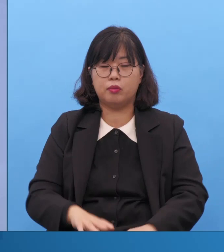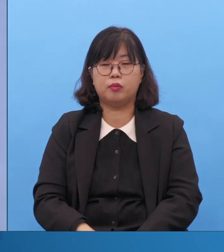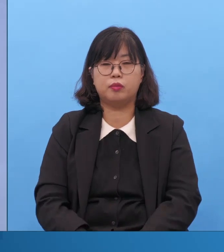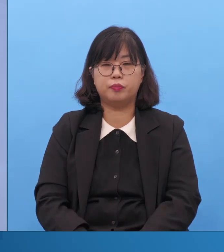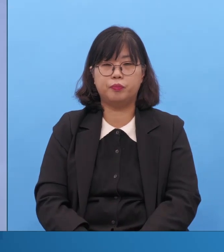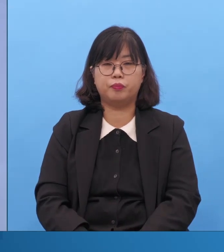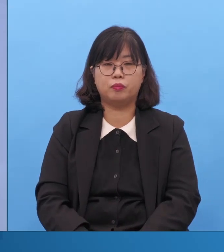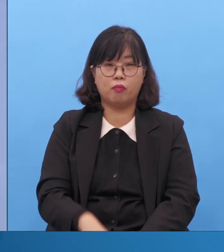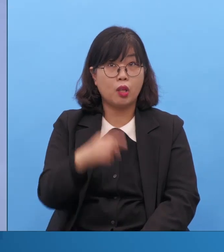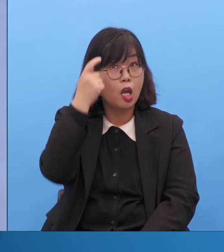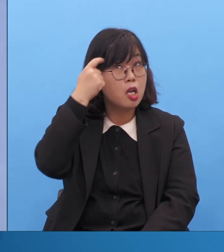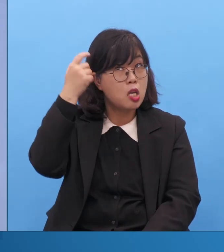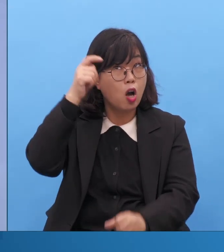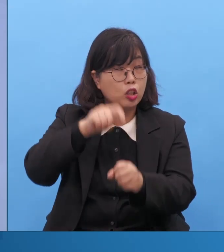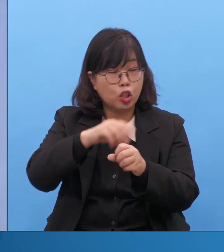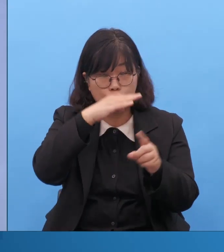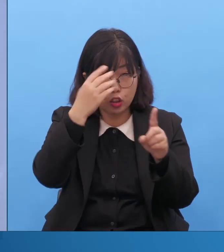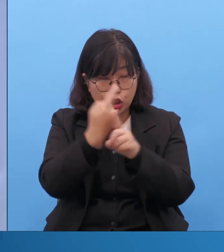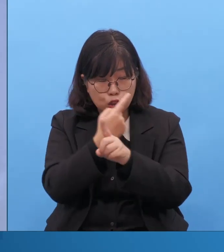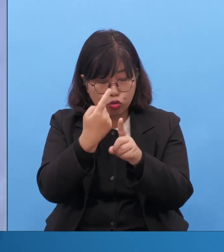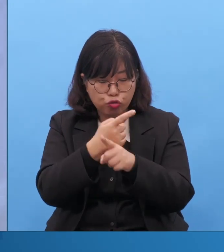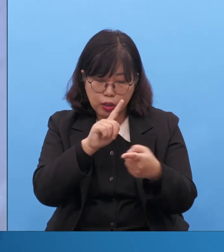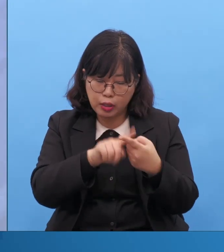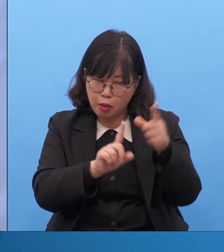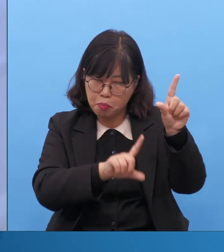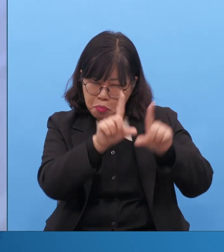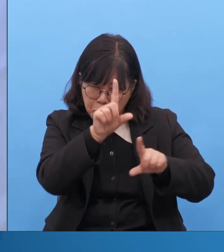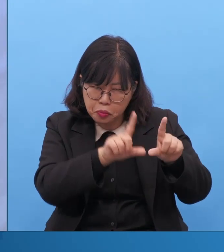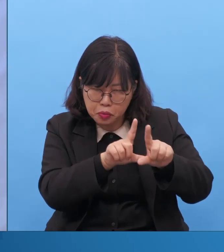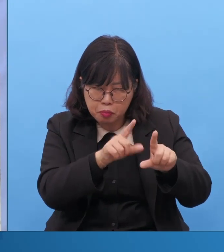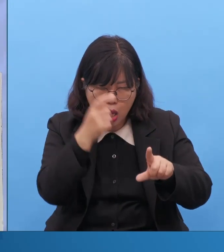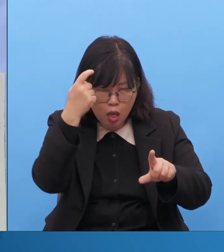질병 치유는 질병까지 왔단 말이에요. 집중해 주는 거죠.